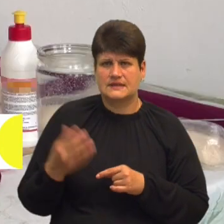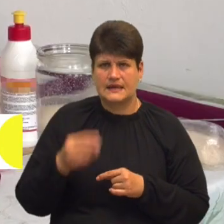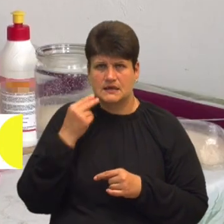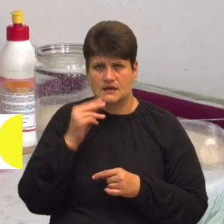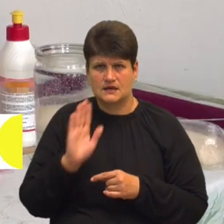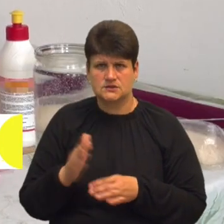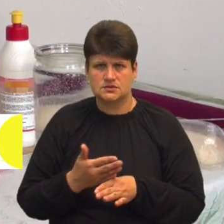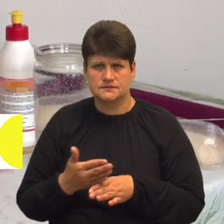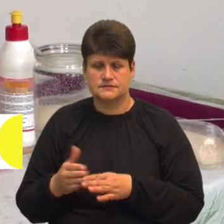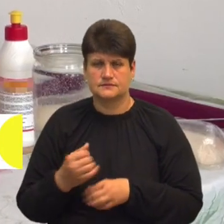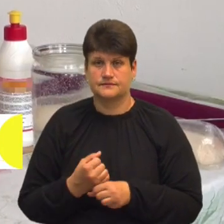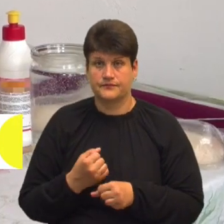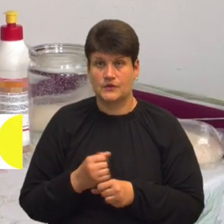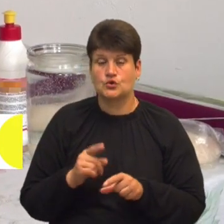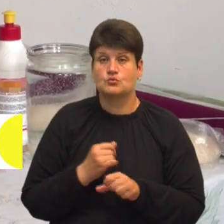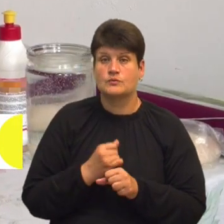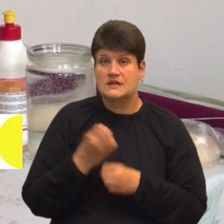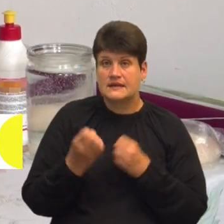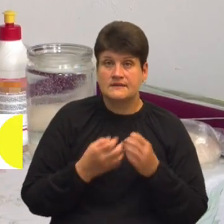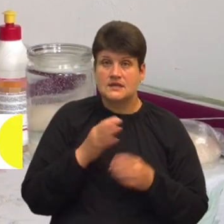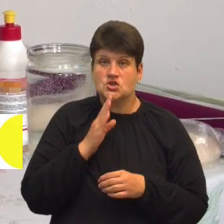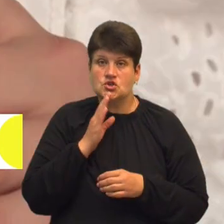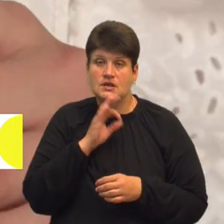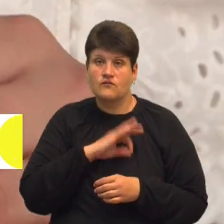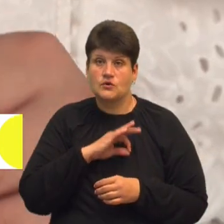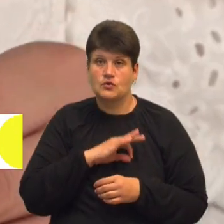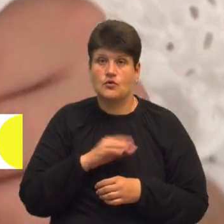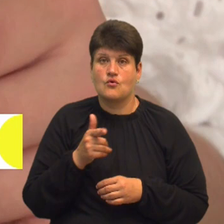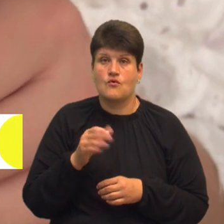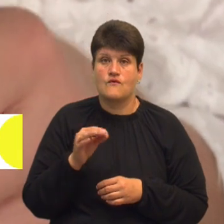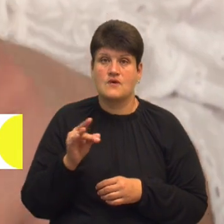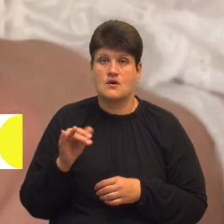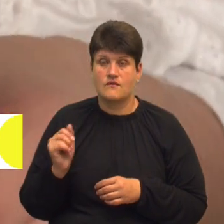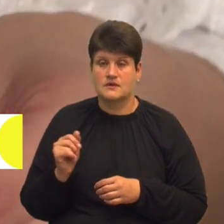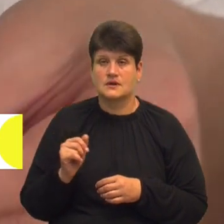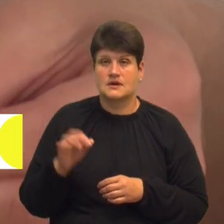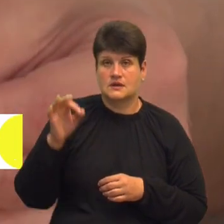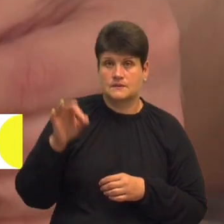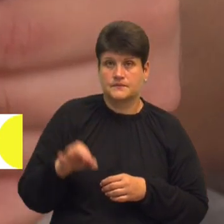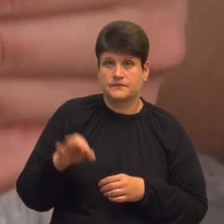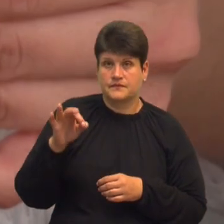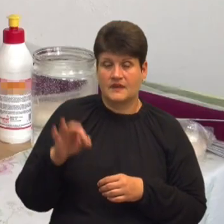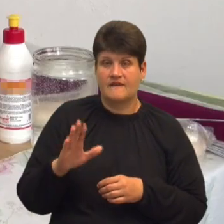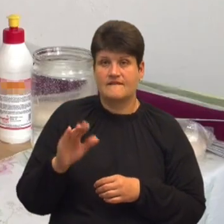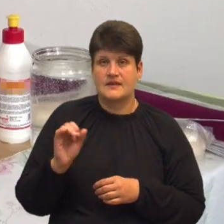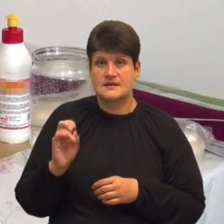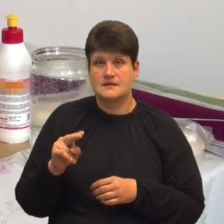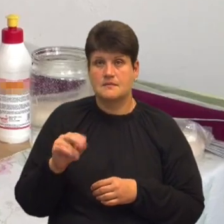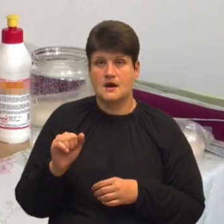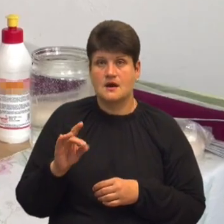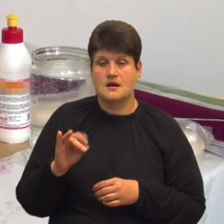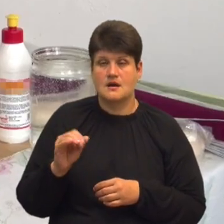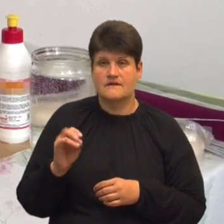робота». Щоб зробити квіти, жінка використовує гофрований папір, який занурює у розчин з воску і парафіну. «Коли я